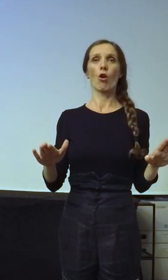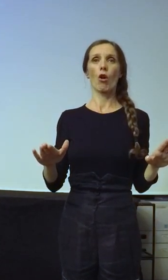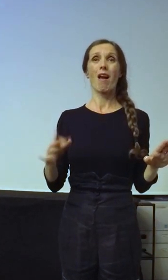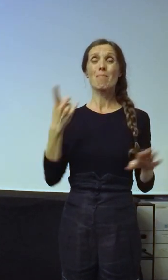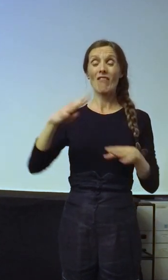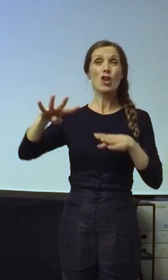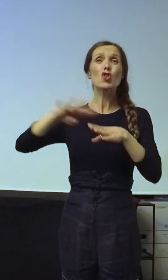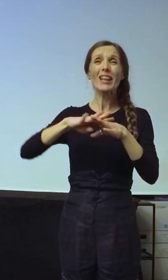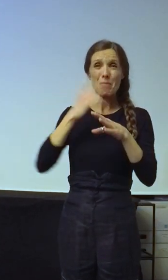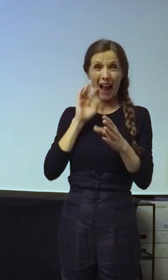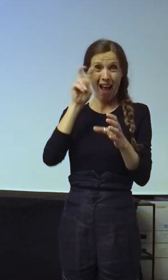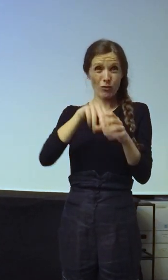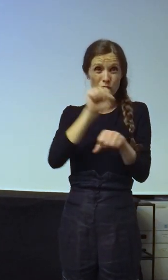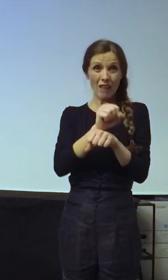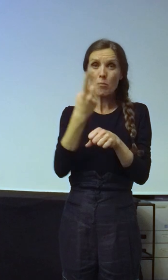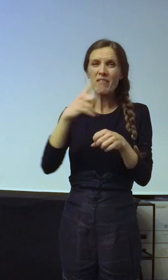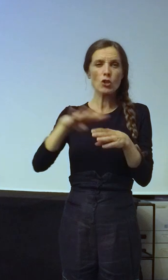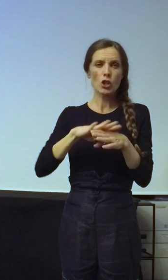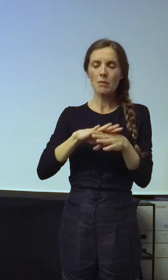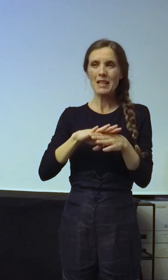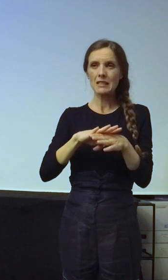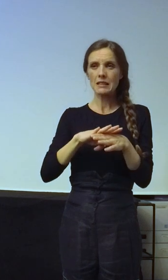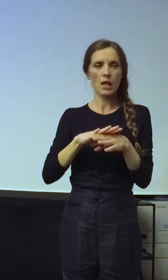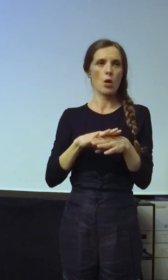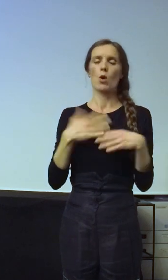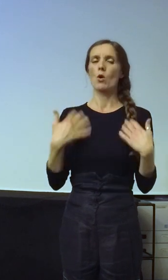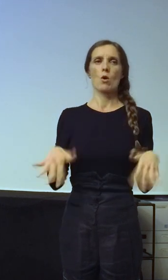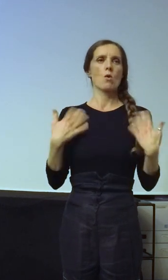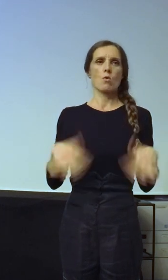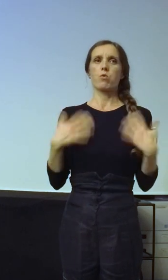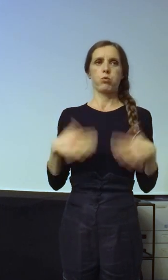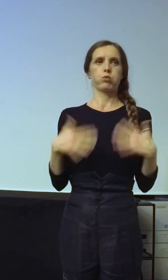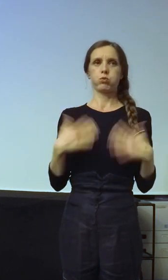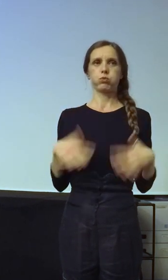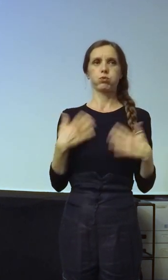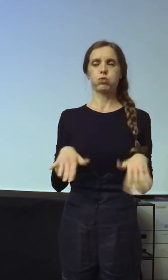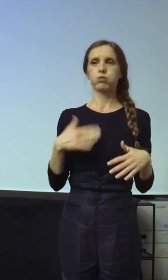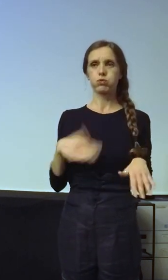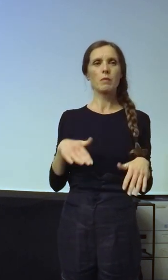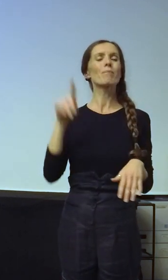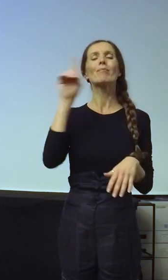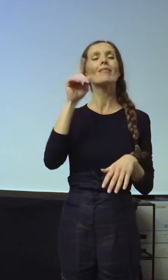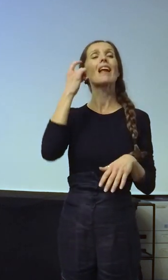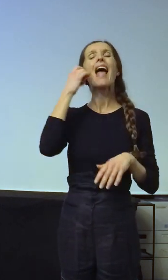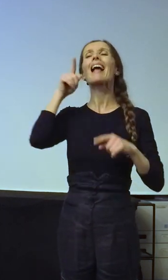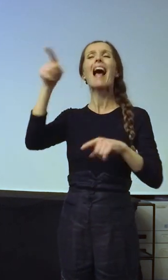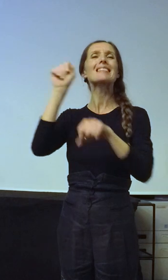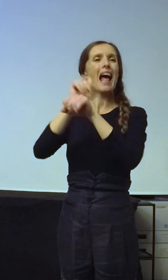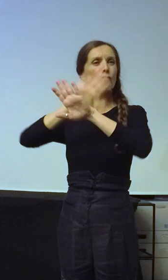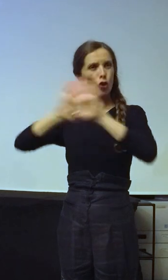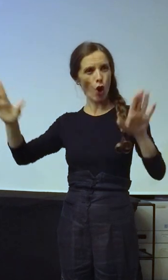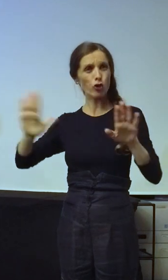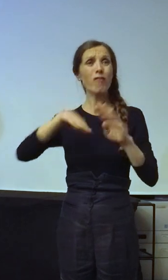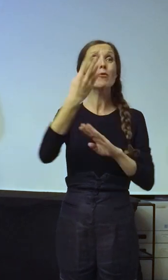Prva četiri mjeseca su kritična. To je moja poruka svima vama. Zašto? U prva četiri mjeseca najteže izvaditi papire,